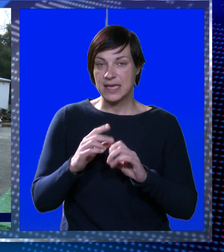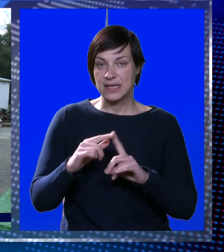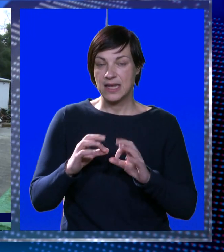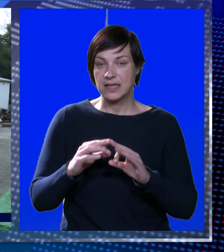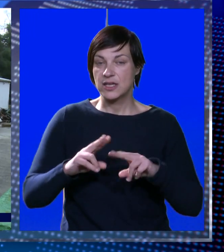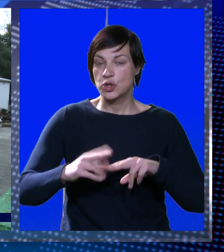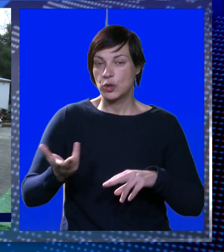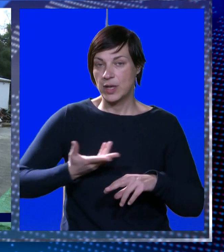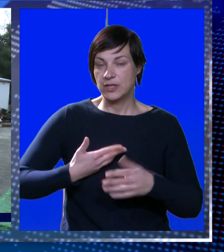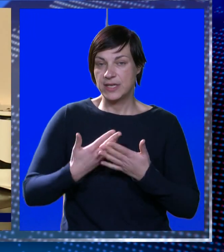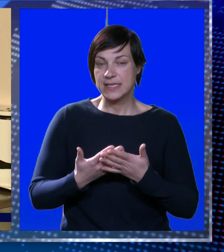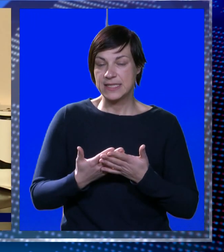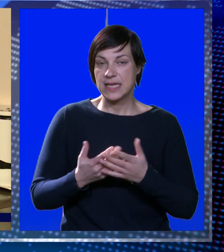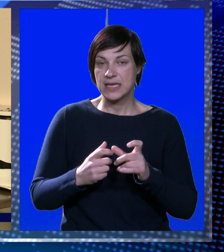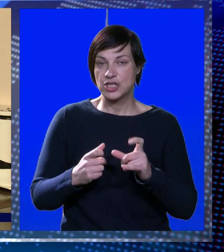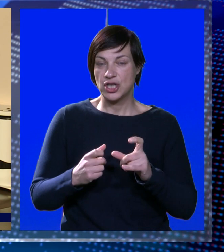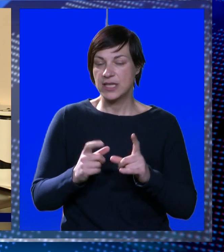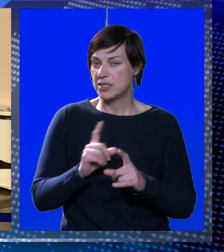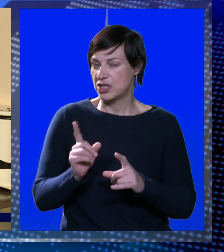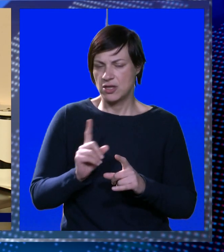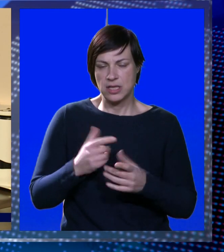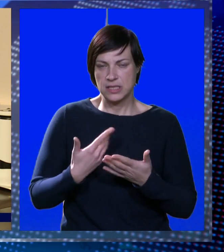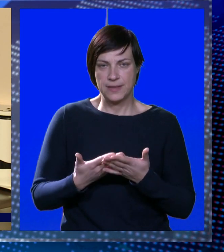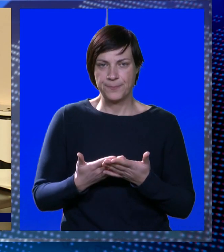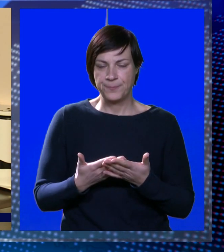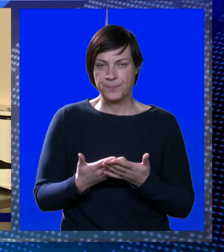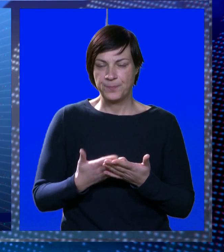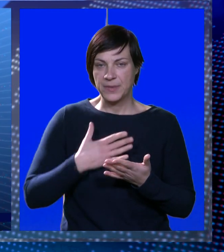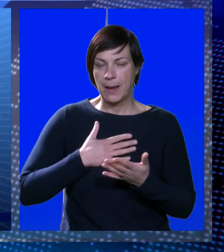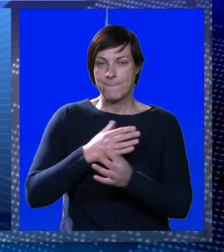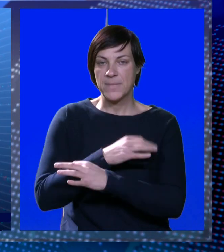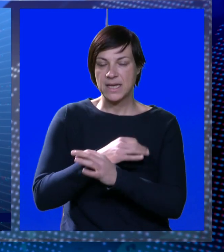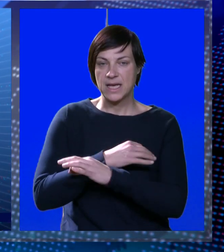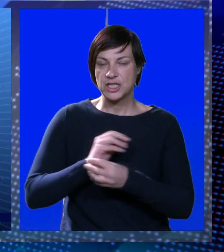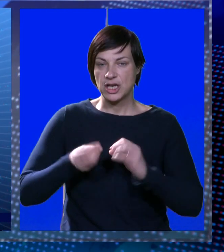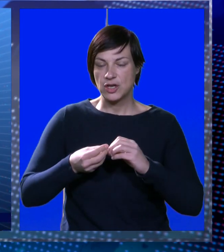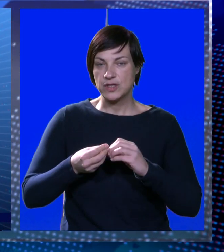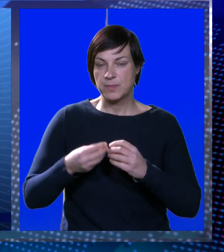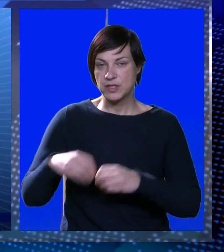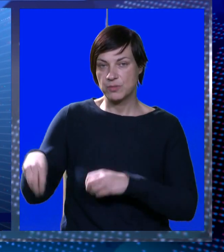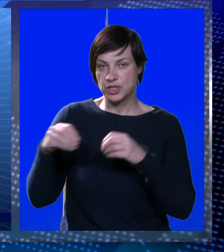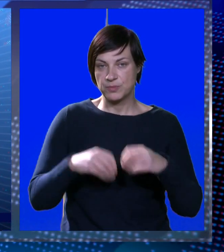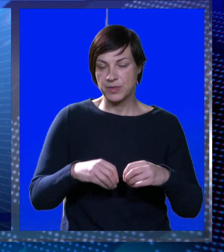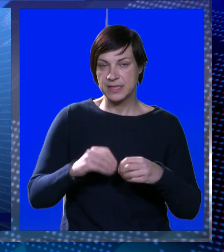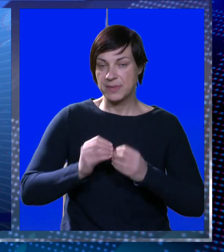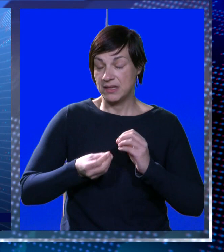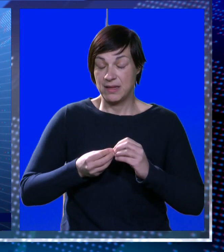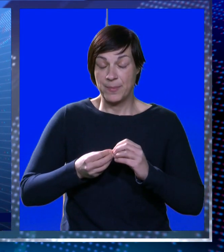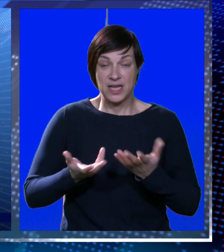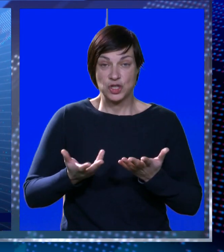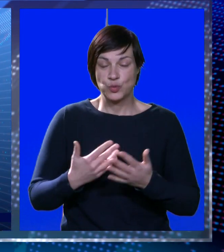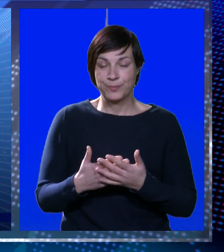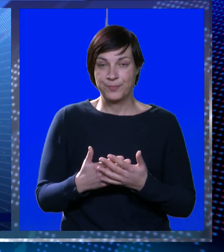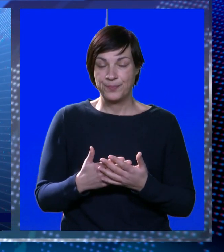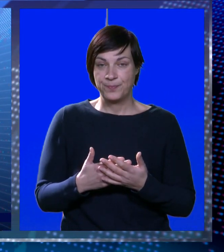I sanitata kažu odluke je donesena, park Luje Šoletiće ne dolazi u obzir. Mi, nažalost, placu možemo izmestiti na prostor placu,